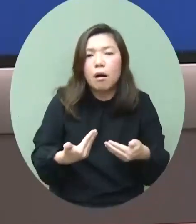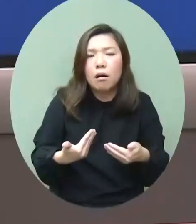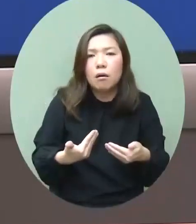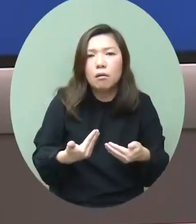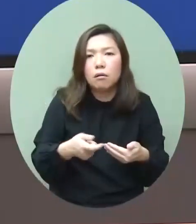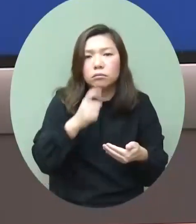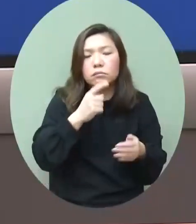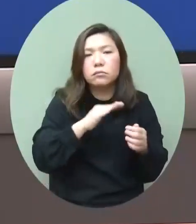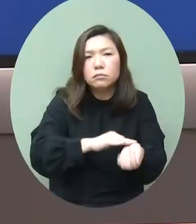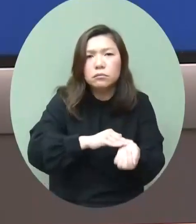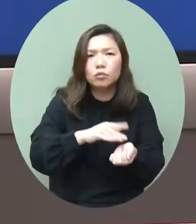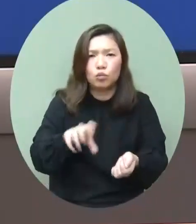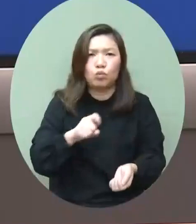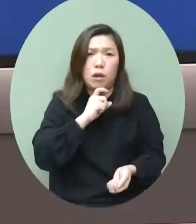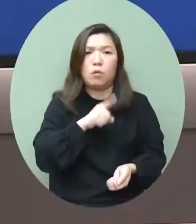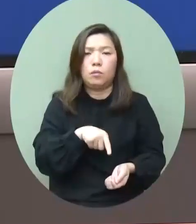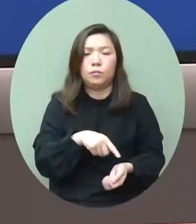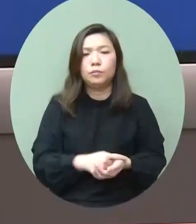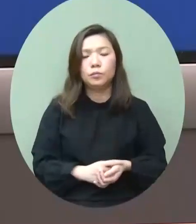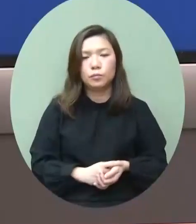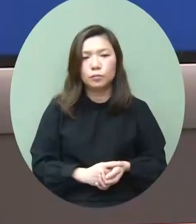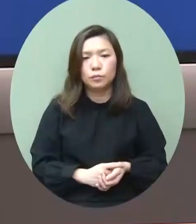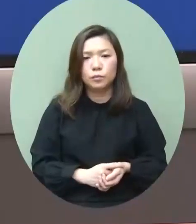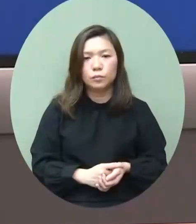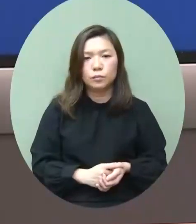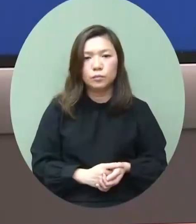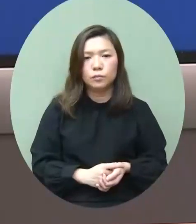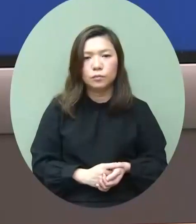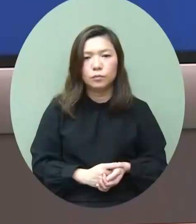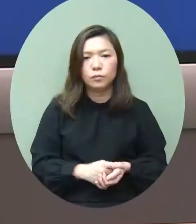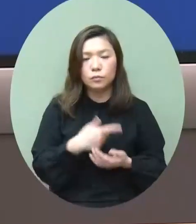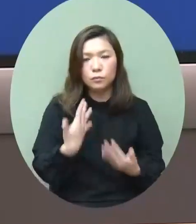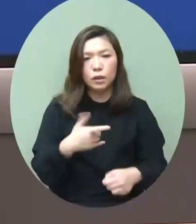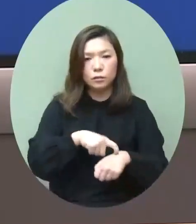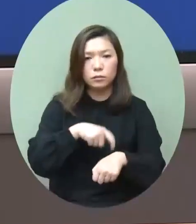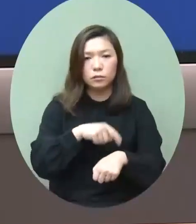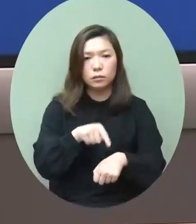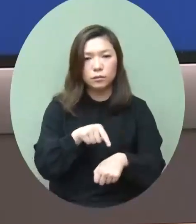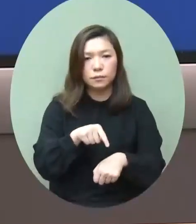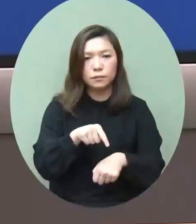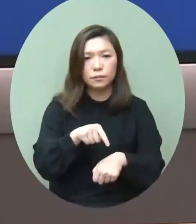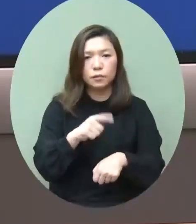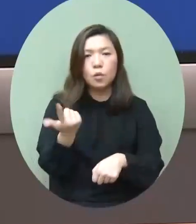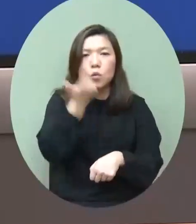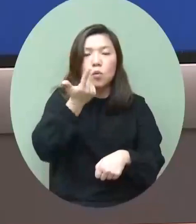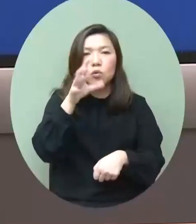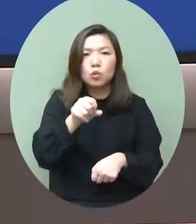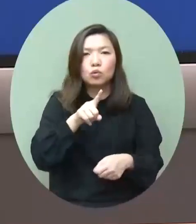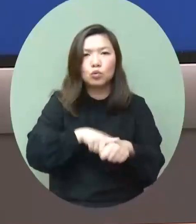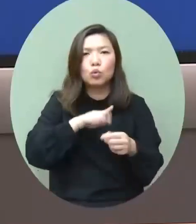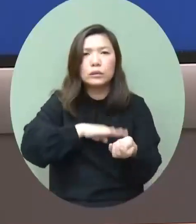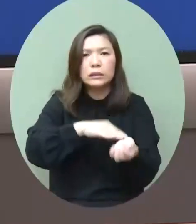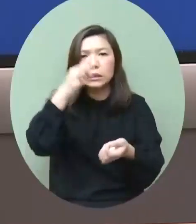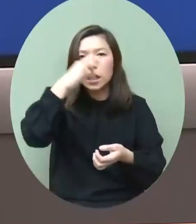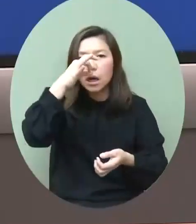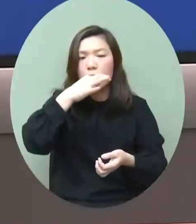在治療方面的作用所以我們覺得在這個時候能夠多應用中醫藥來